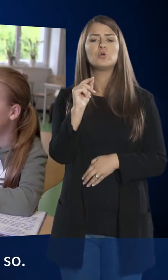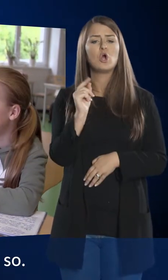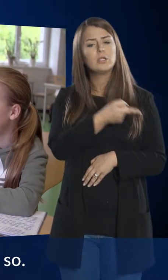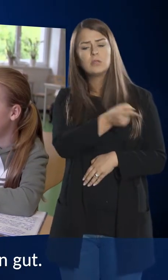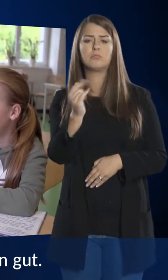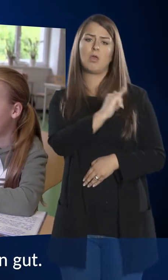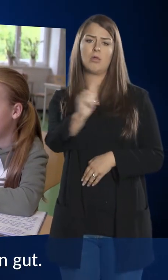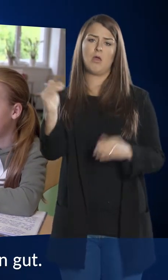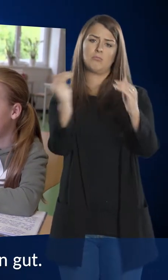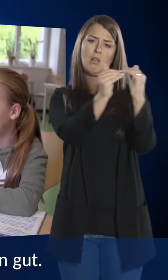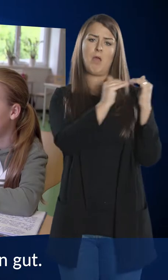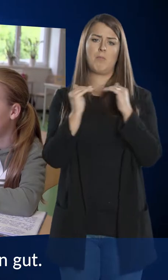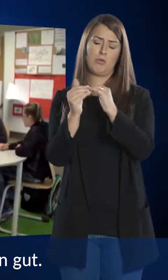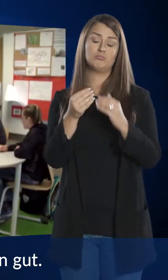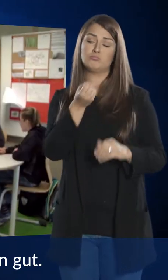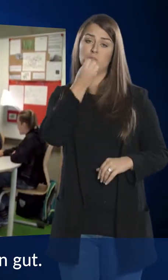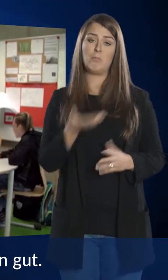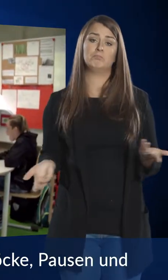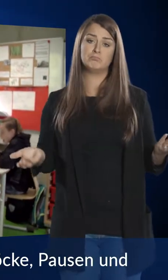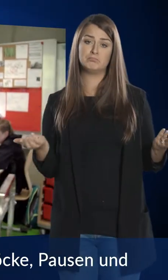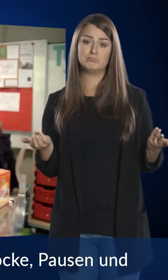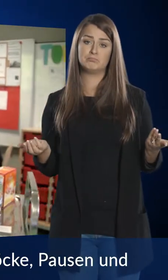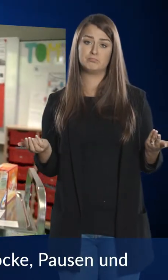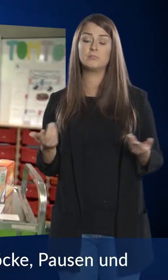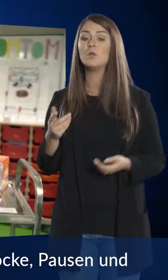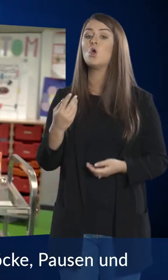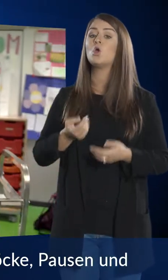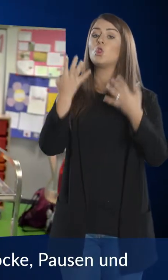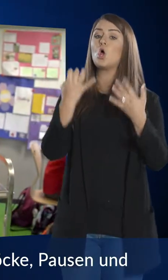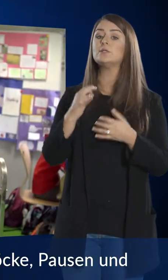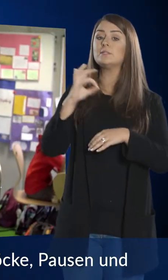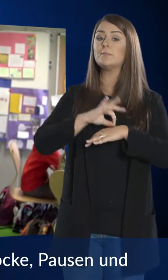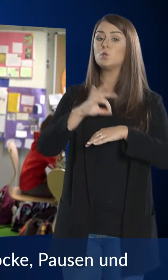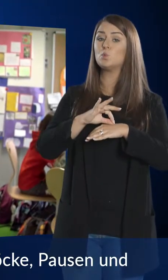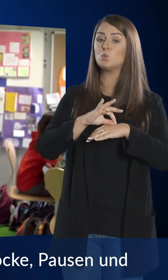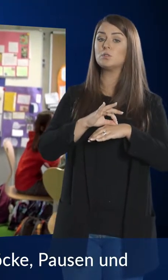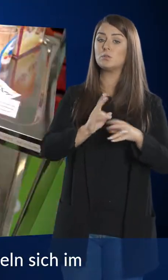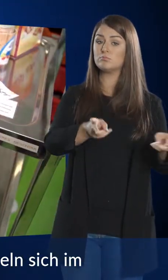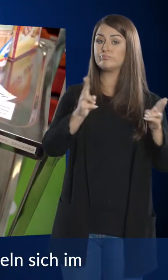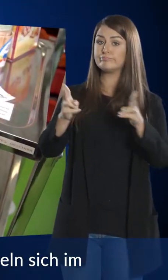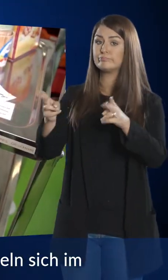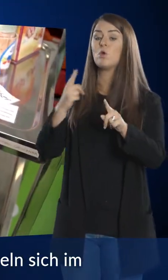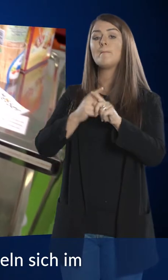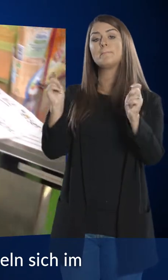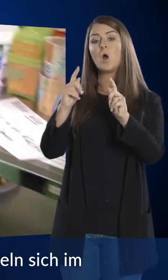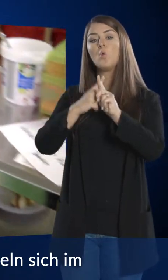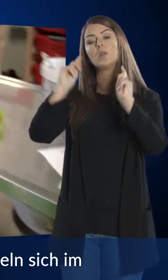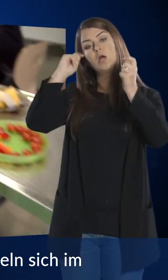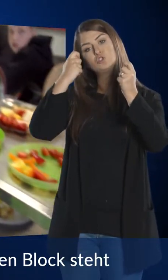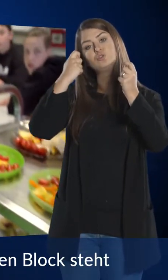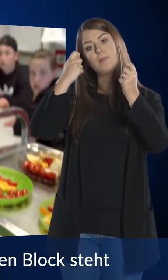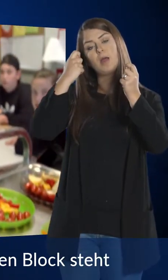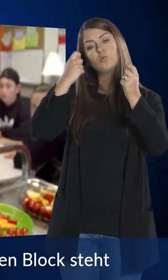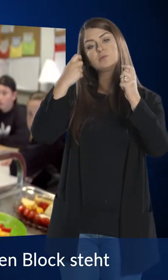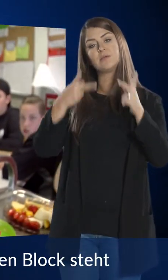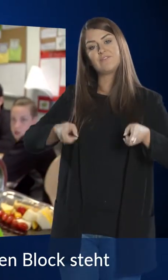gleichberechtigt und so. Und das finde ich schon gut. Große 90 Minuten Unterrichtsblöcke, Pausen und Entspannungsphasen wechseln sich